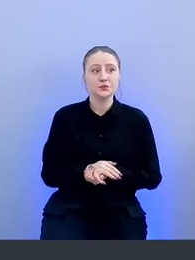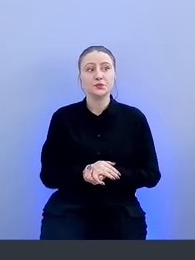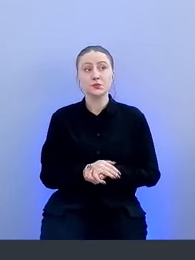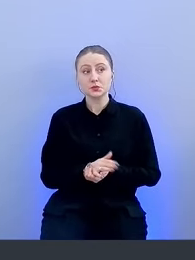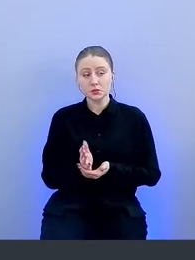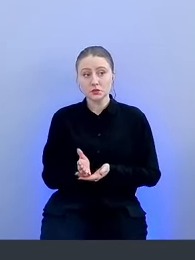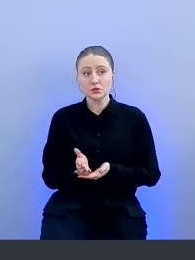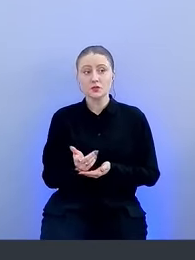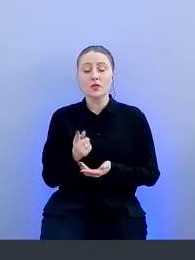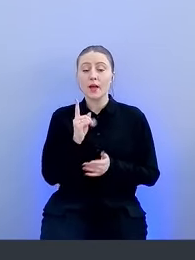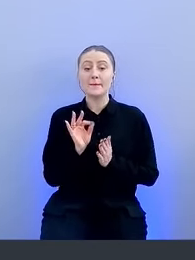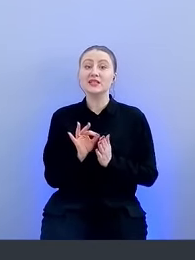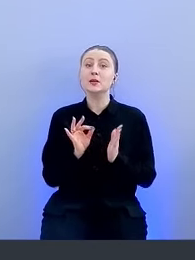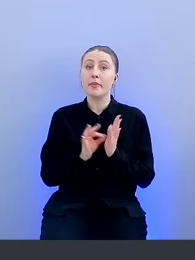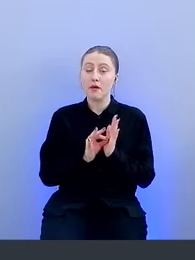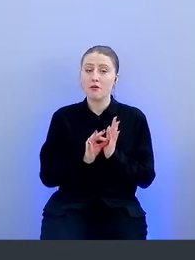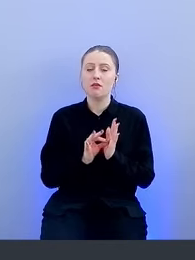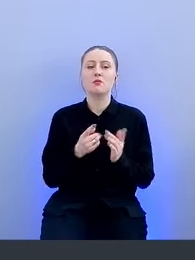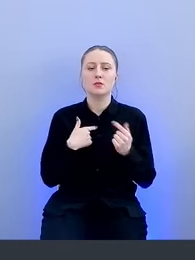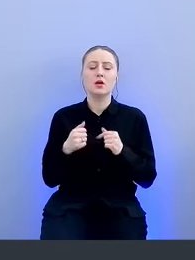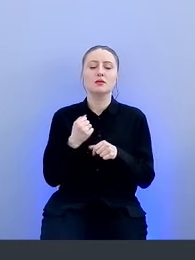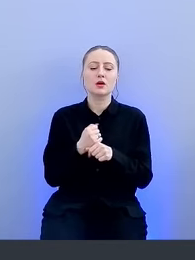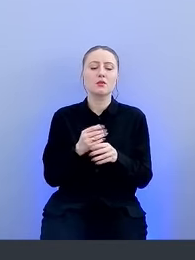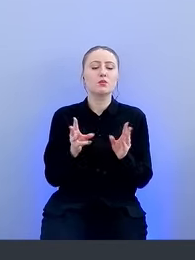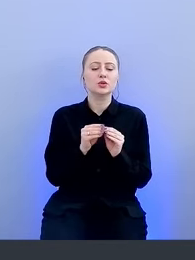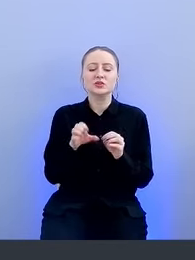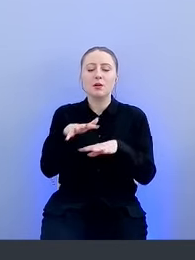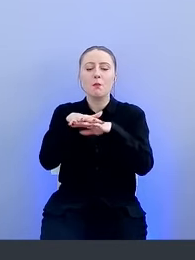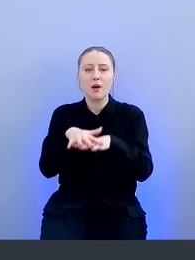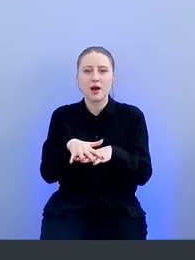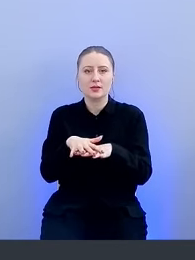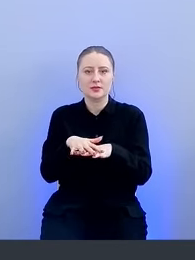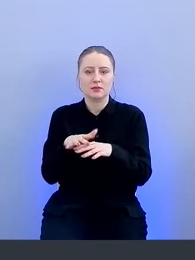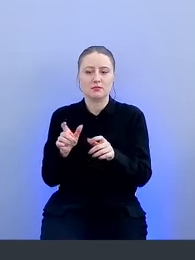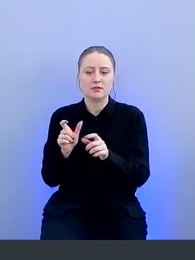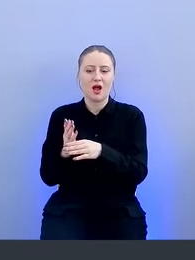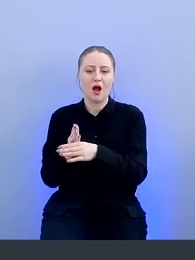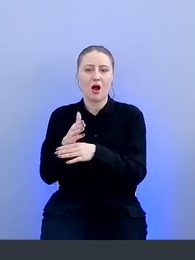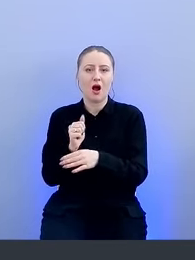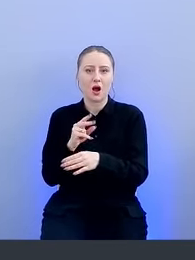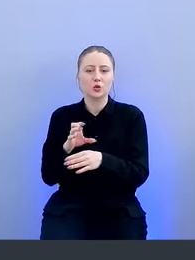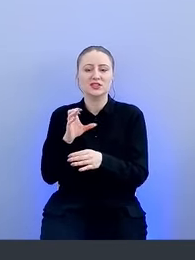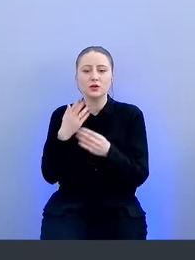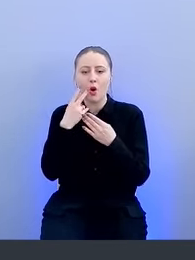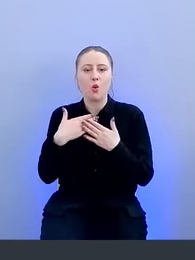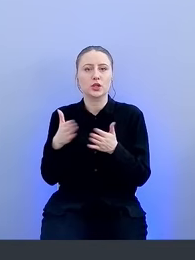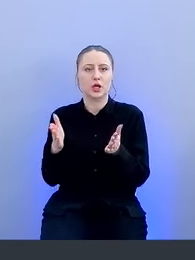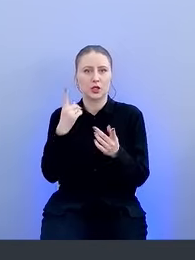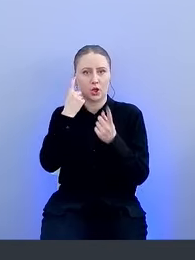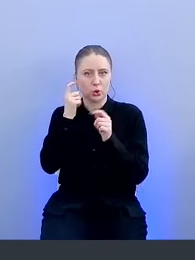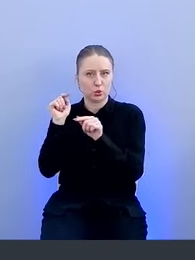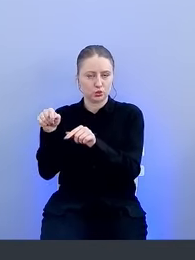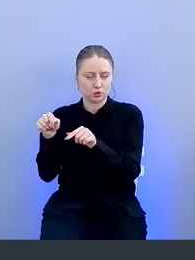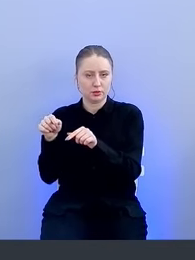Мы принципиально работаем с базами аккаунтов, которые находятся только в открытом доступе, с утечками только из открытых